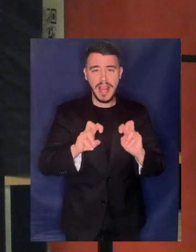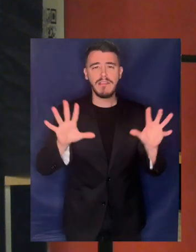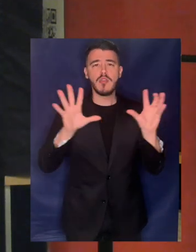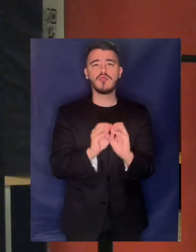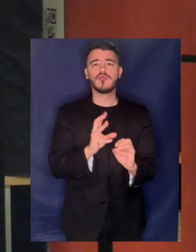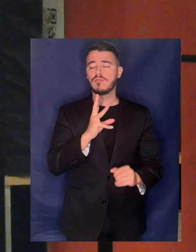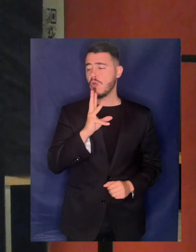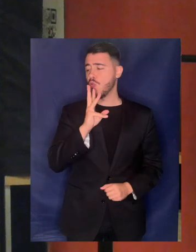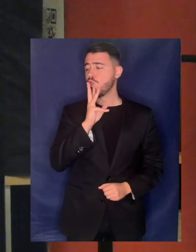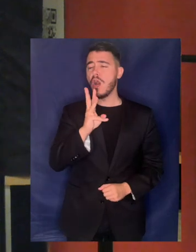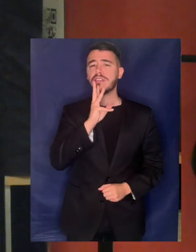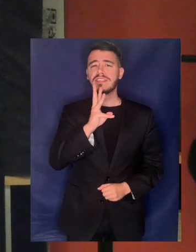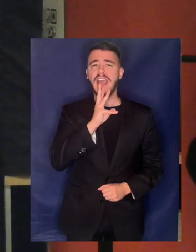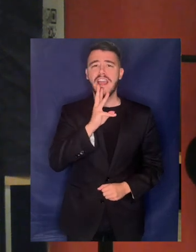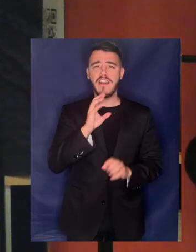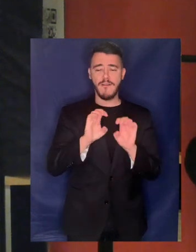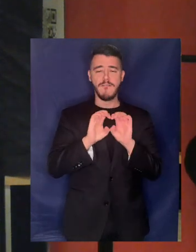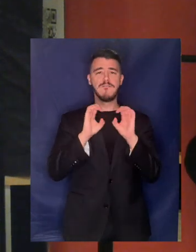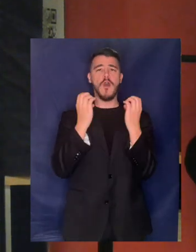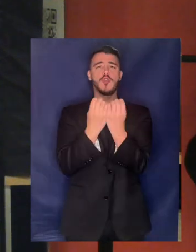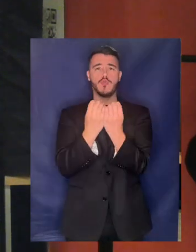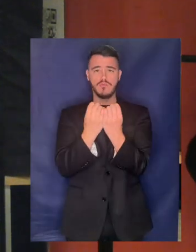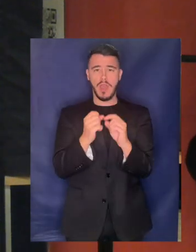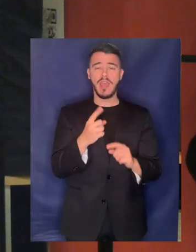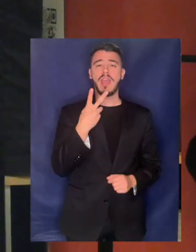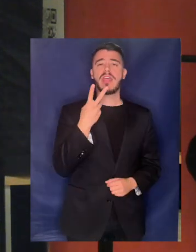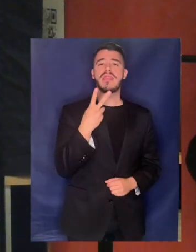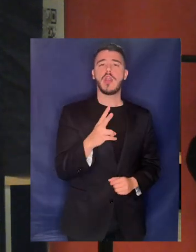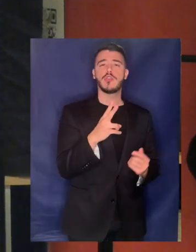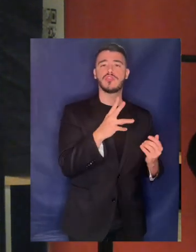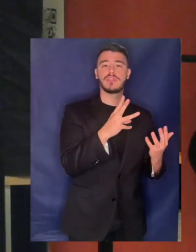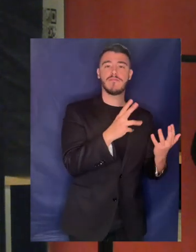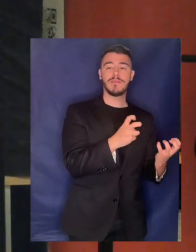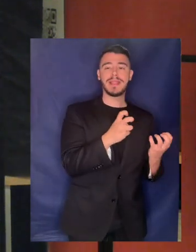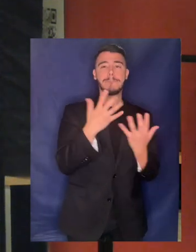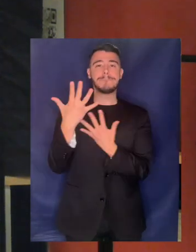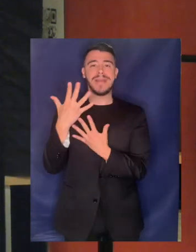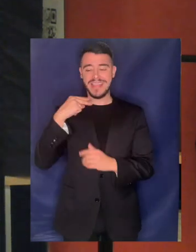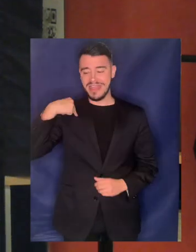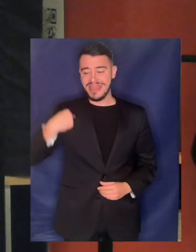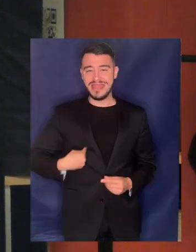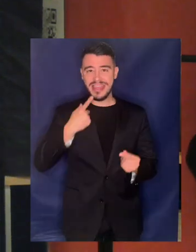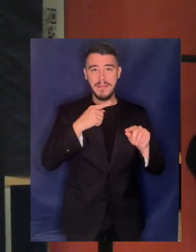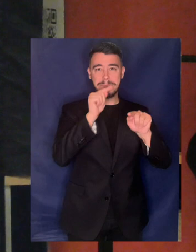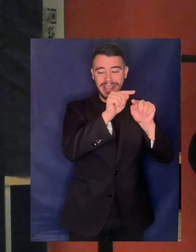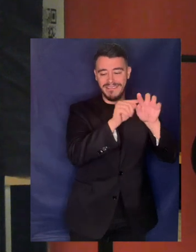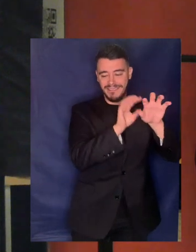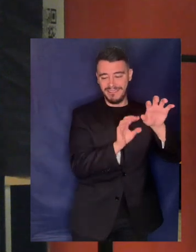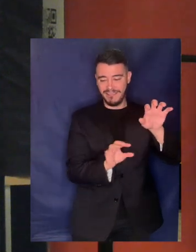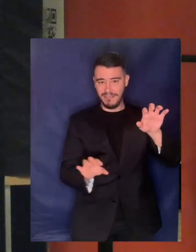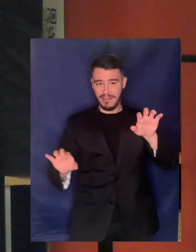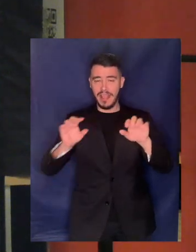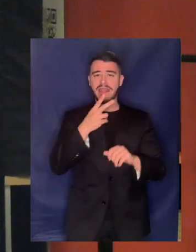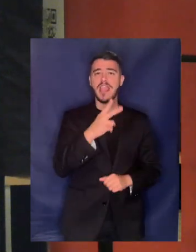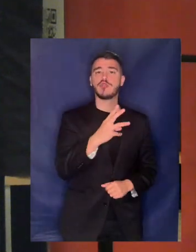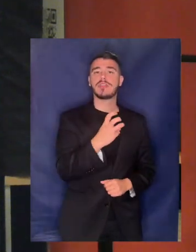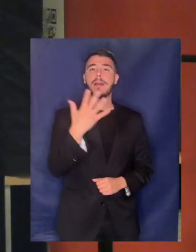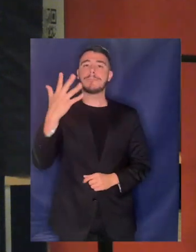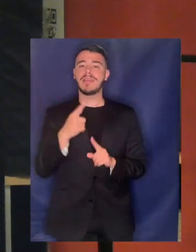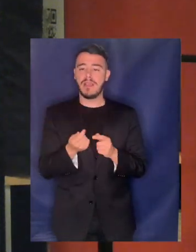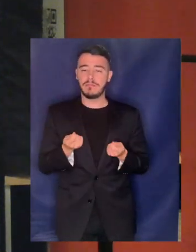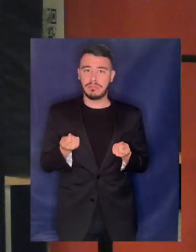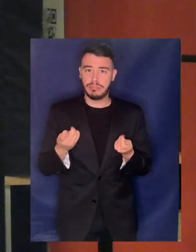235 δήμοι ο Γορύς μας λυπήθηκε να μας εξετάσει τους 235 δήμους